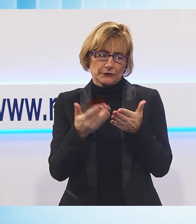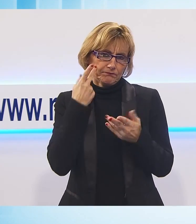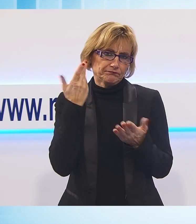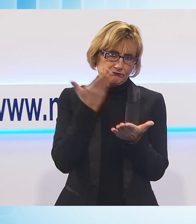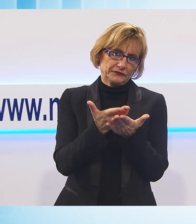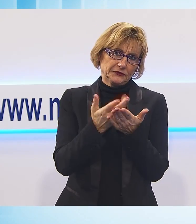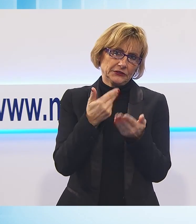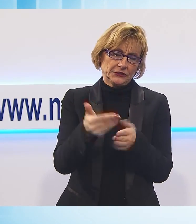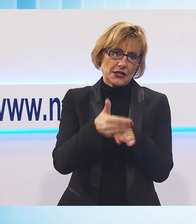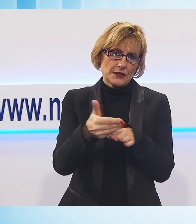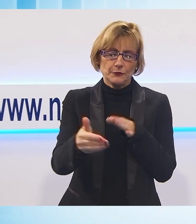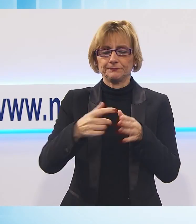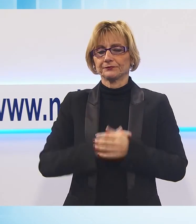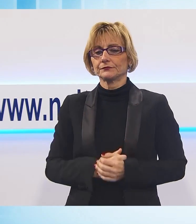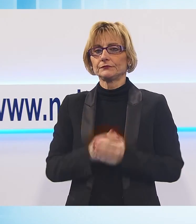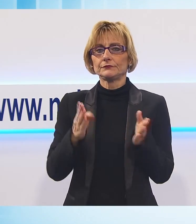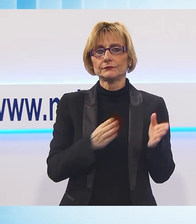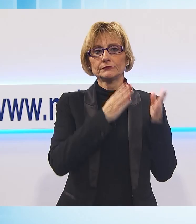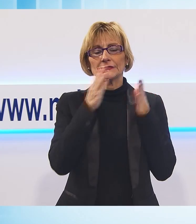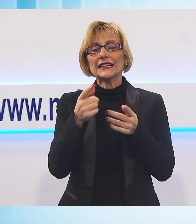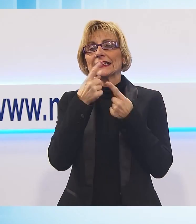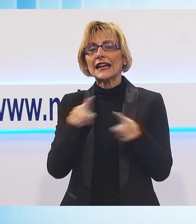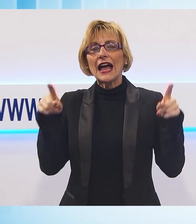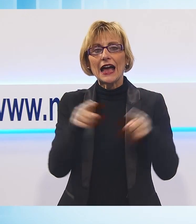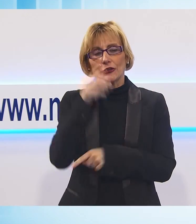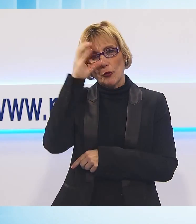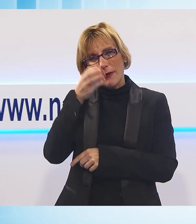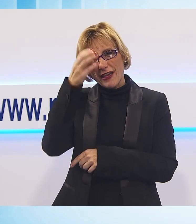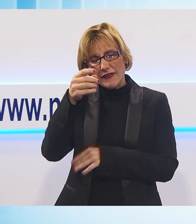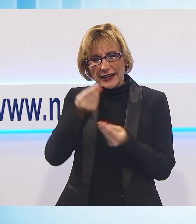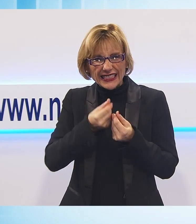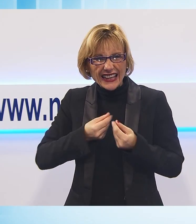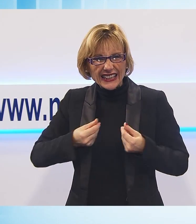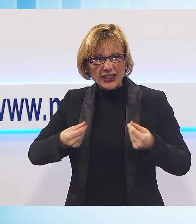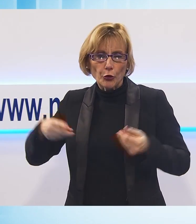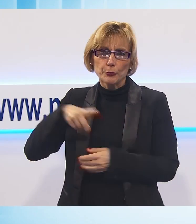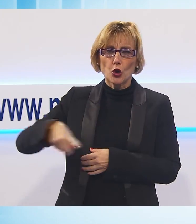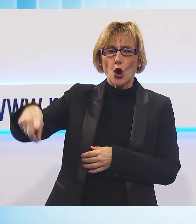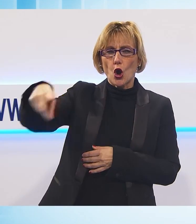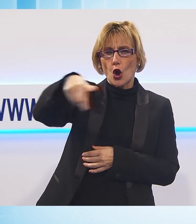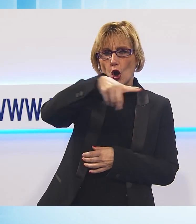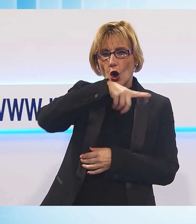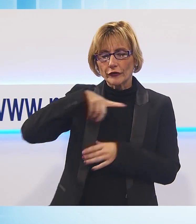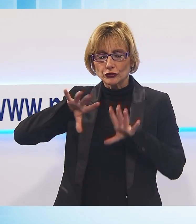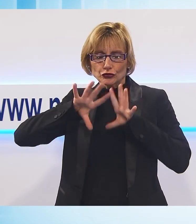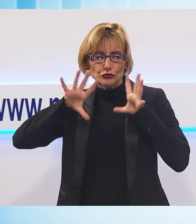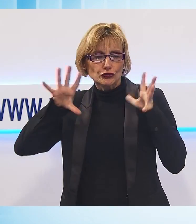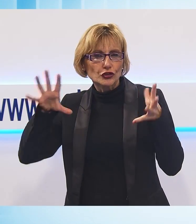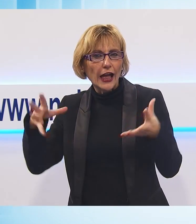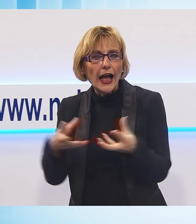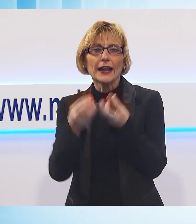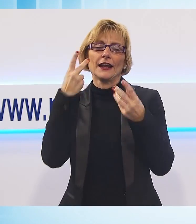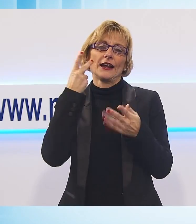detto. Ed ora, come dicevo, il canto della Befana che coinvolge tutto il territorio provinciale, e quasi lo avvolge, e nel servizio che vi